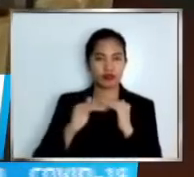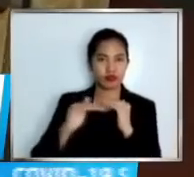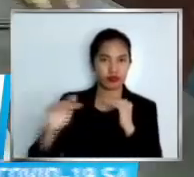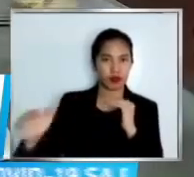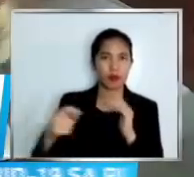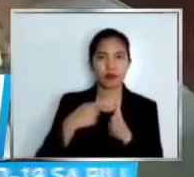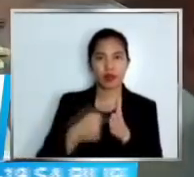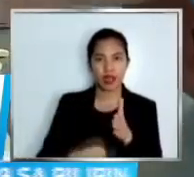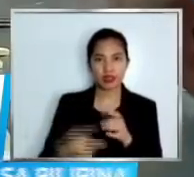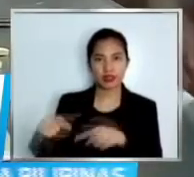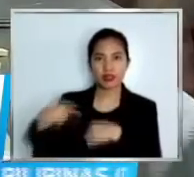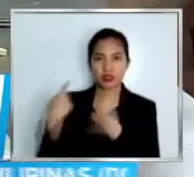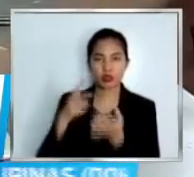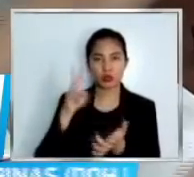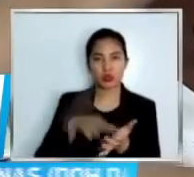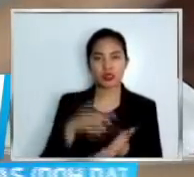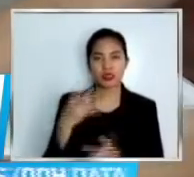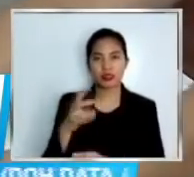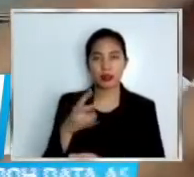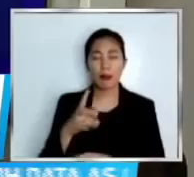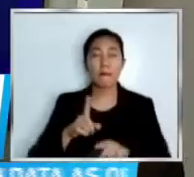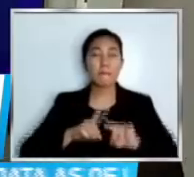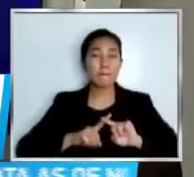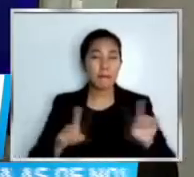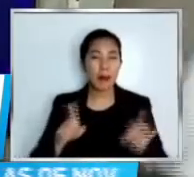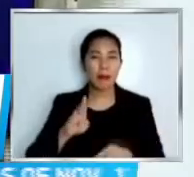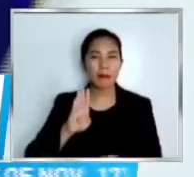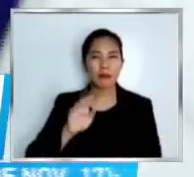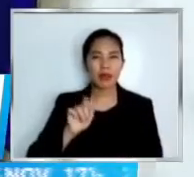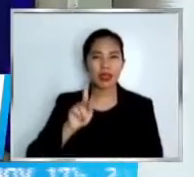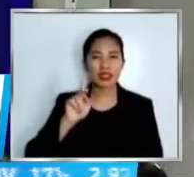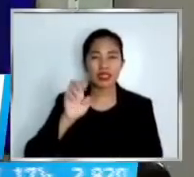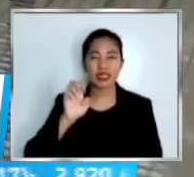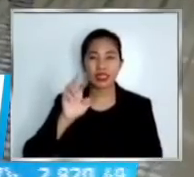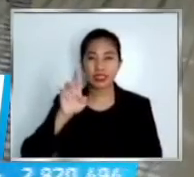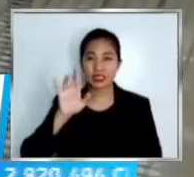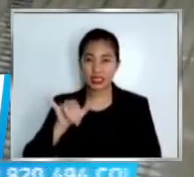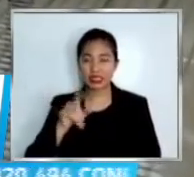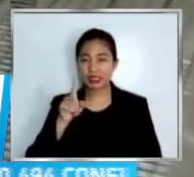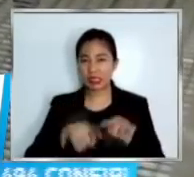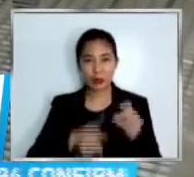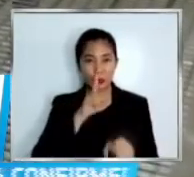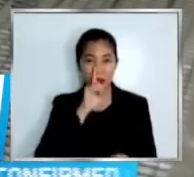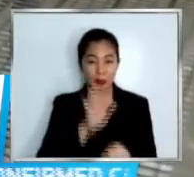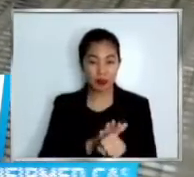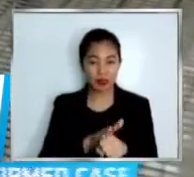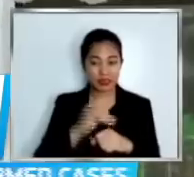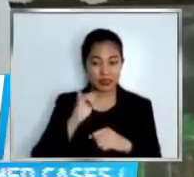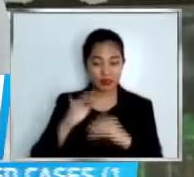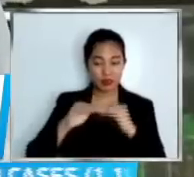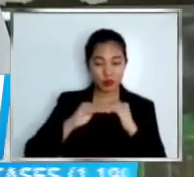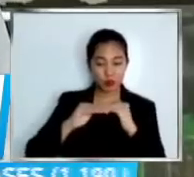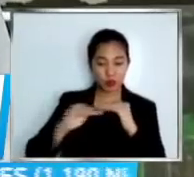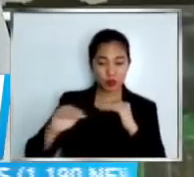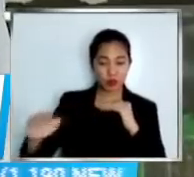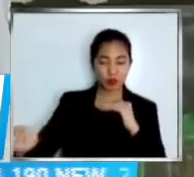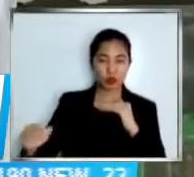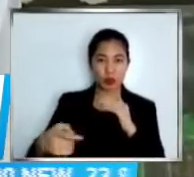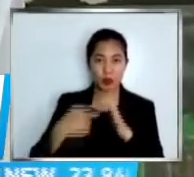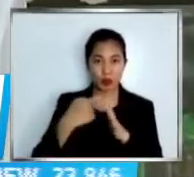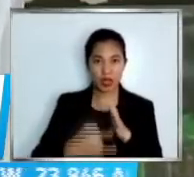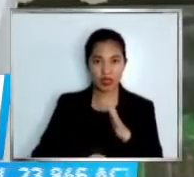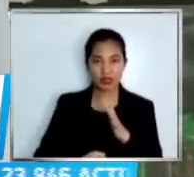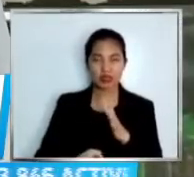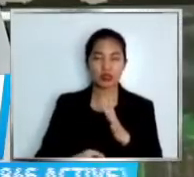panadero, hindi nila may papangakong nakapako pa rin ang presyo nito sa pagpasok ng susunod na taon. May pangako ang peel